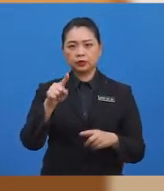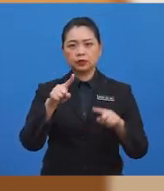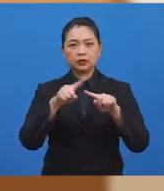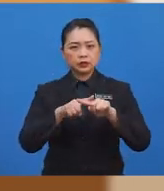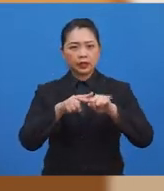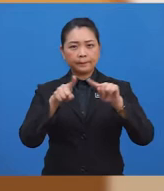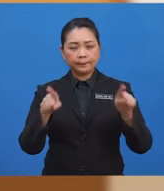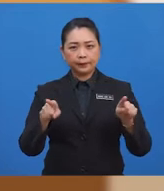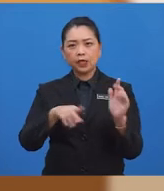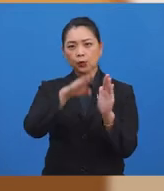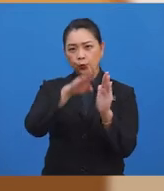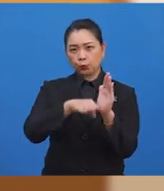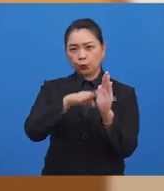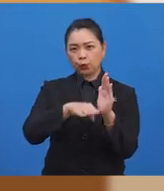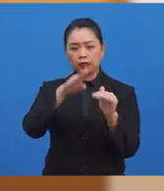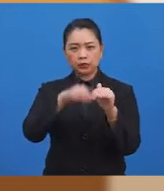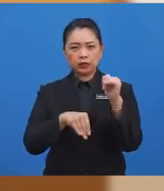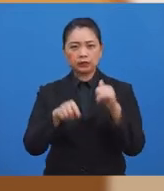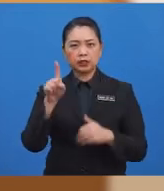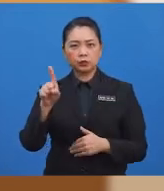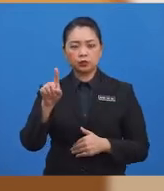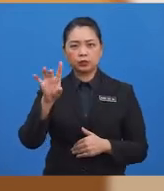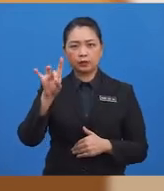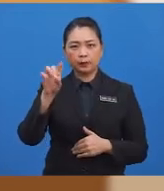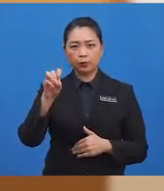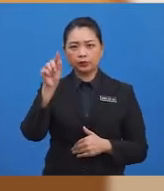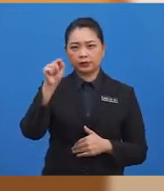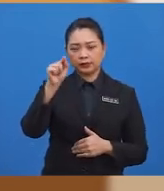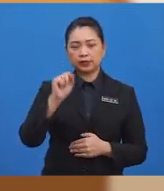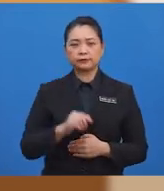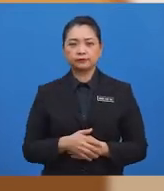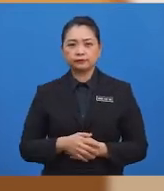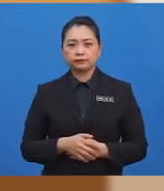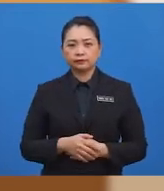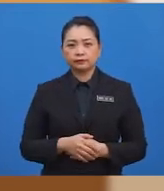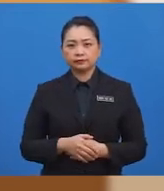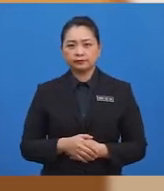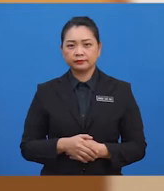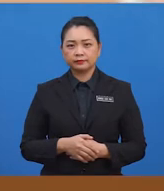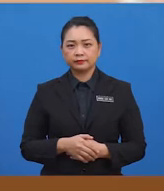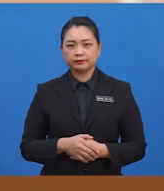tetapi kurang daripada 180 darjah.